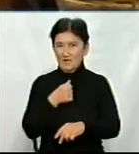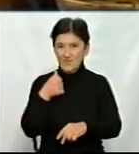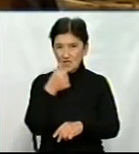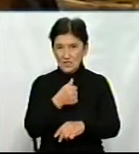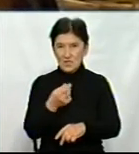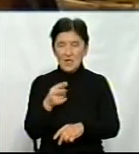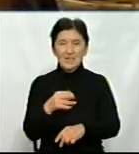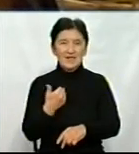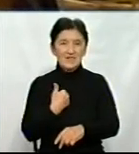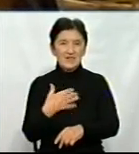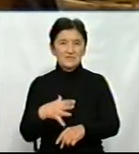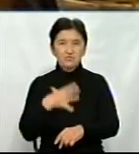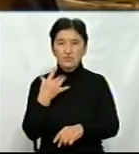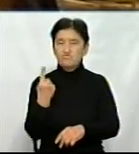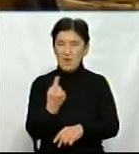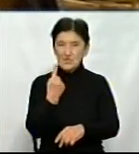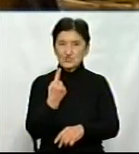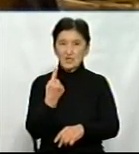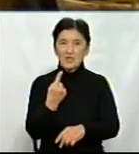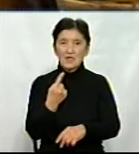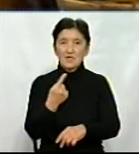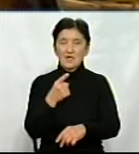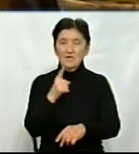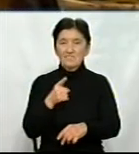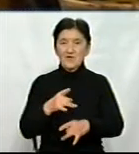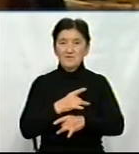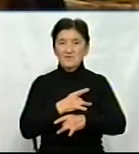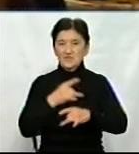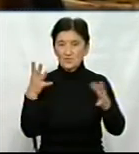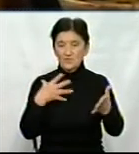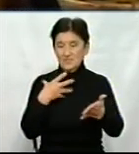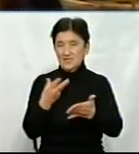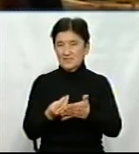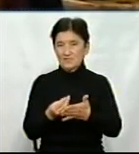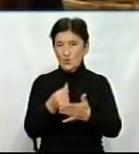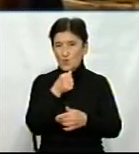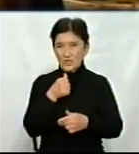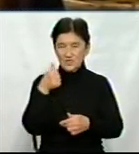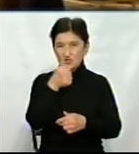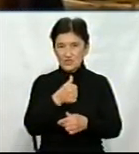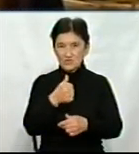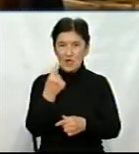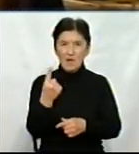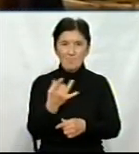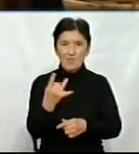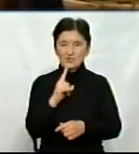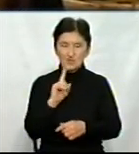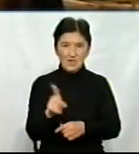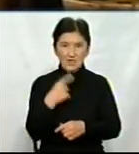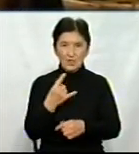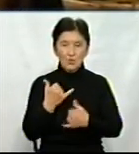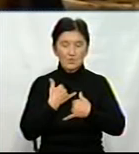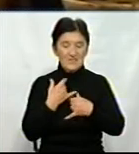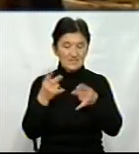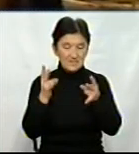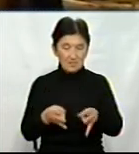для нас він був перший. Тому що в листопаді ми відсвяткували свою річницю. Тому от якраз перший рік у нас трапився